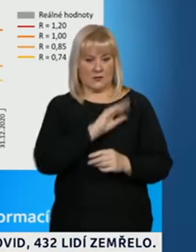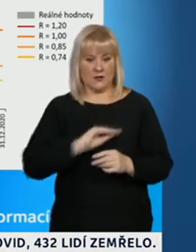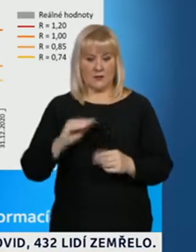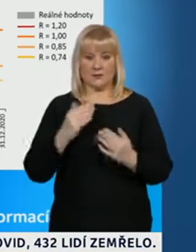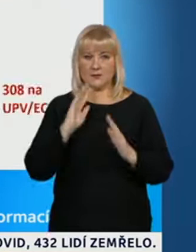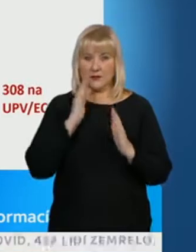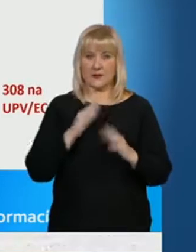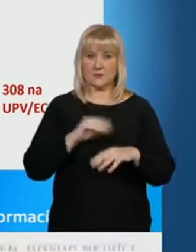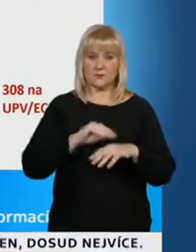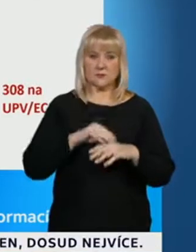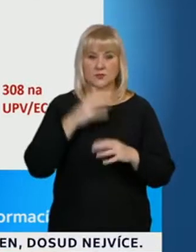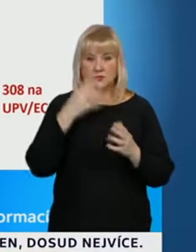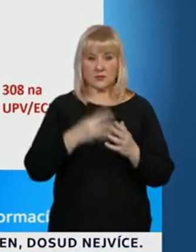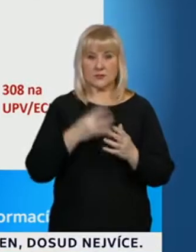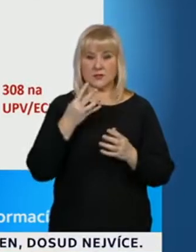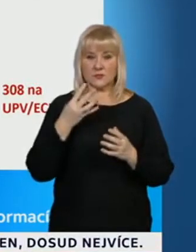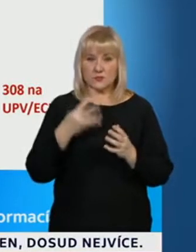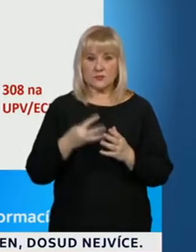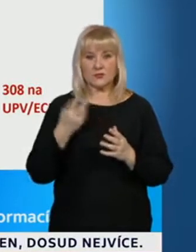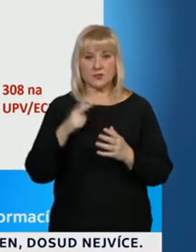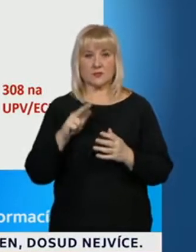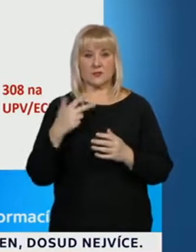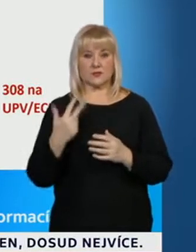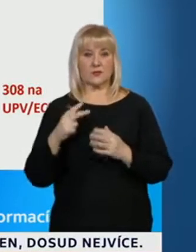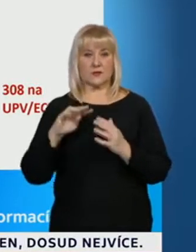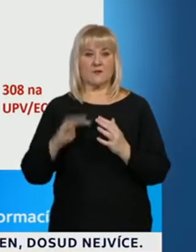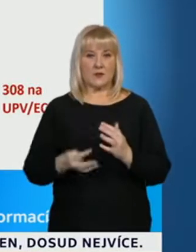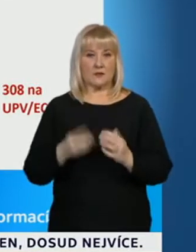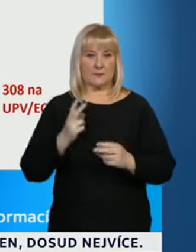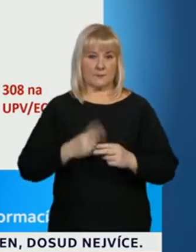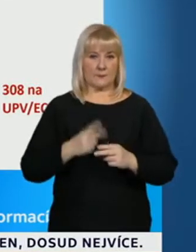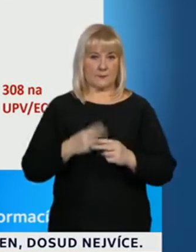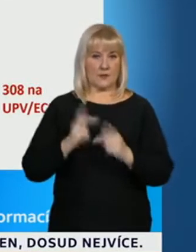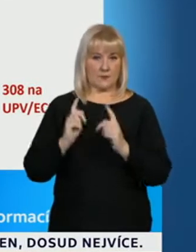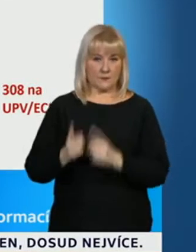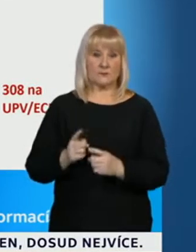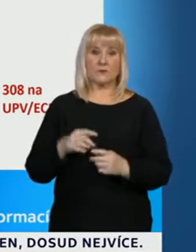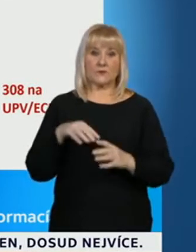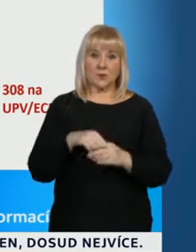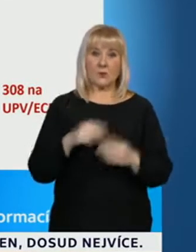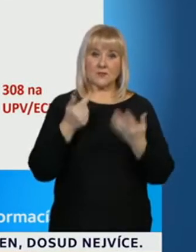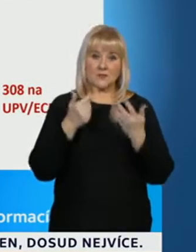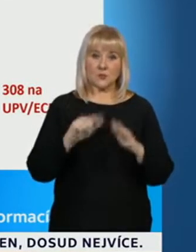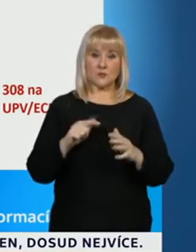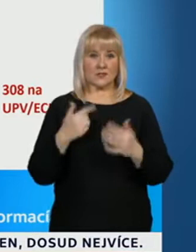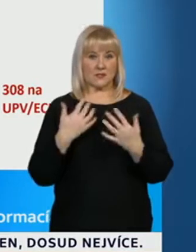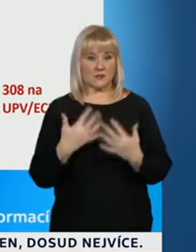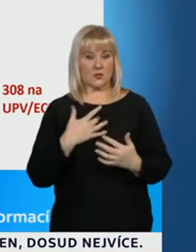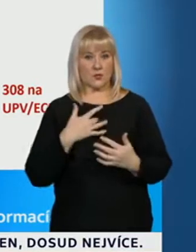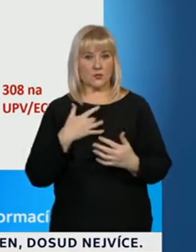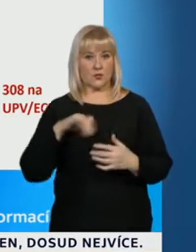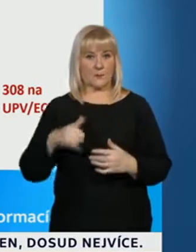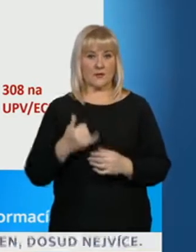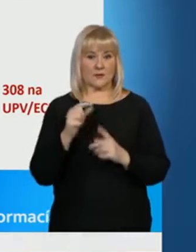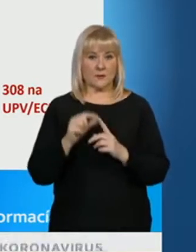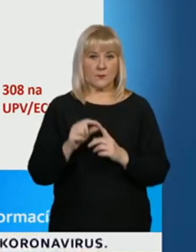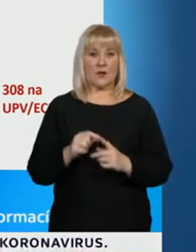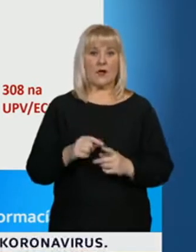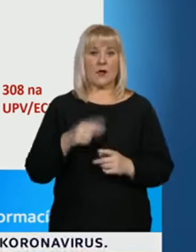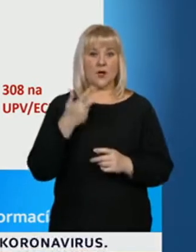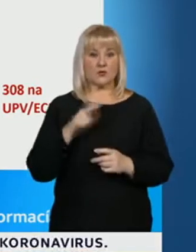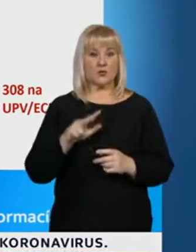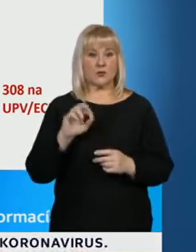4439 všech hospitalizací a z toho 710 na jib a 308 s vysoce